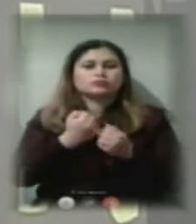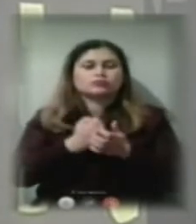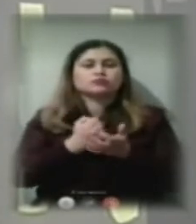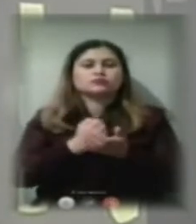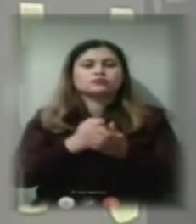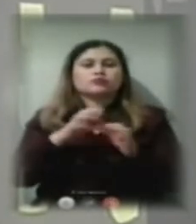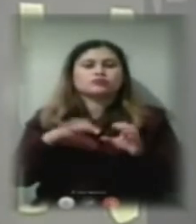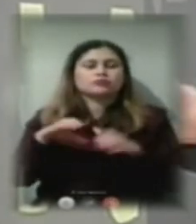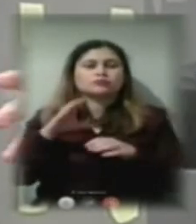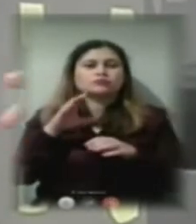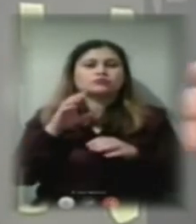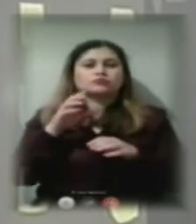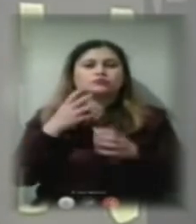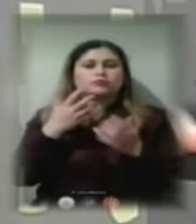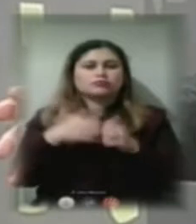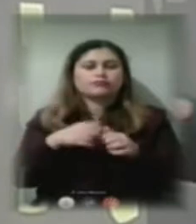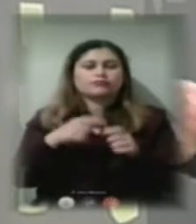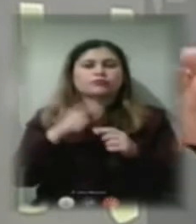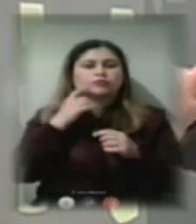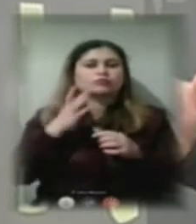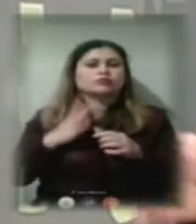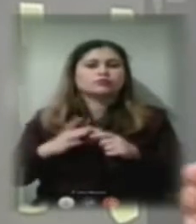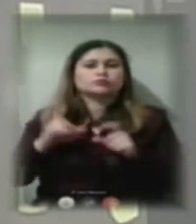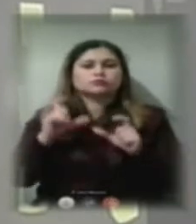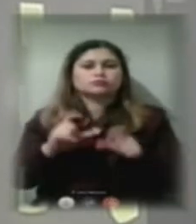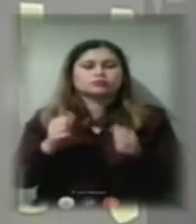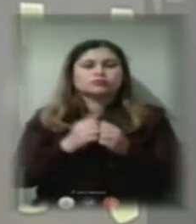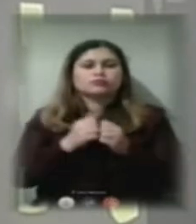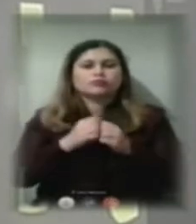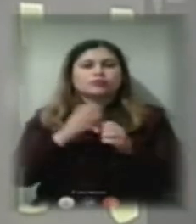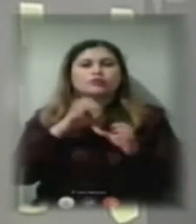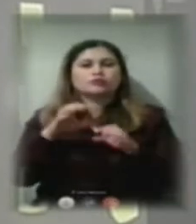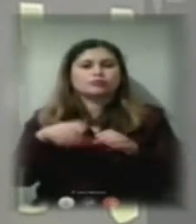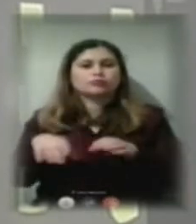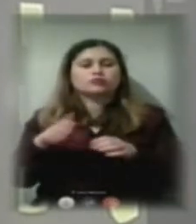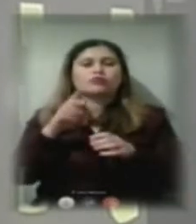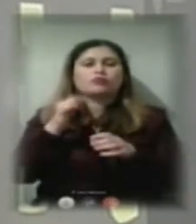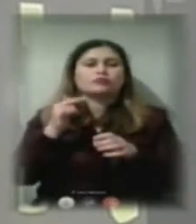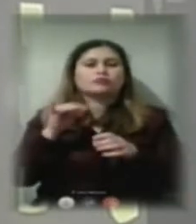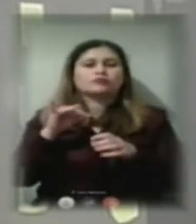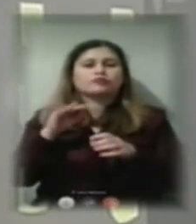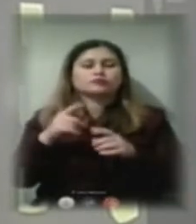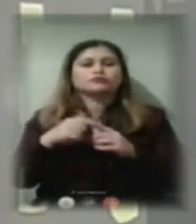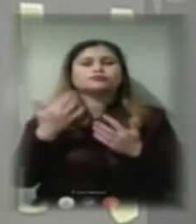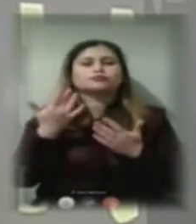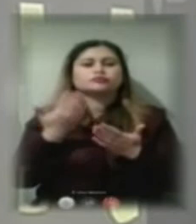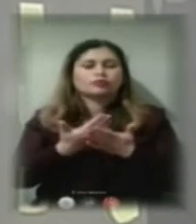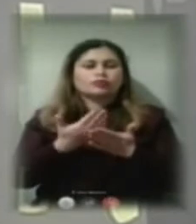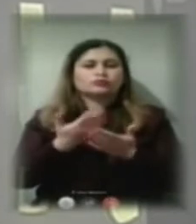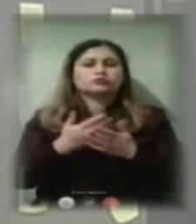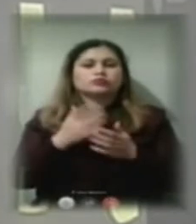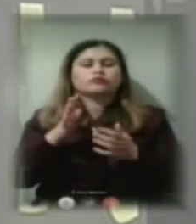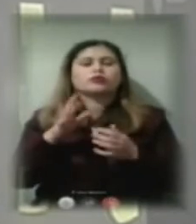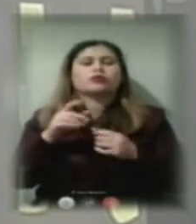потерпали, оце і сиділи біля обогрівача і так далі. От скільки зараз в місті шкіл і